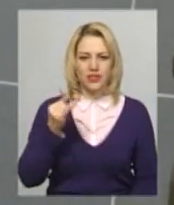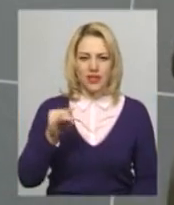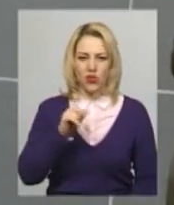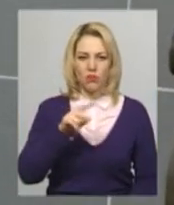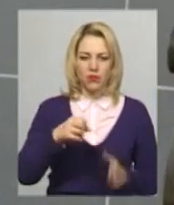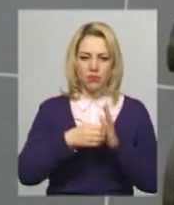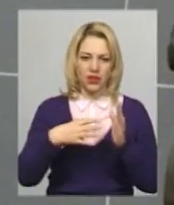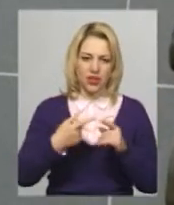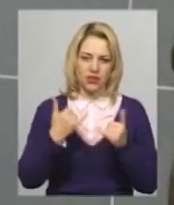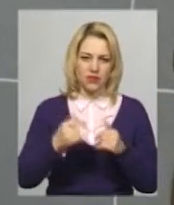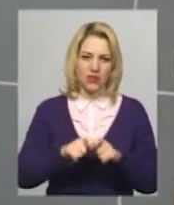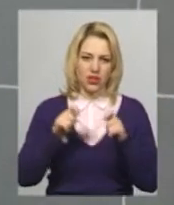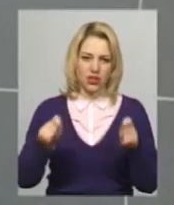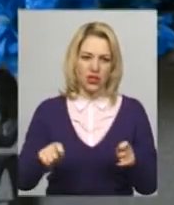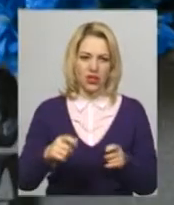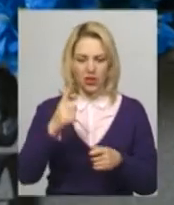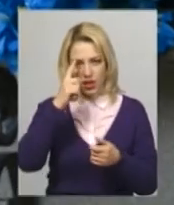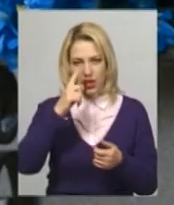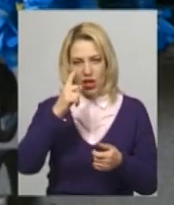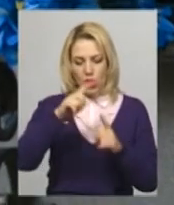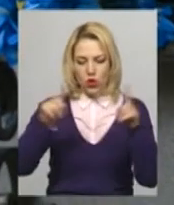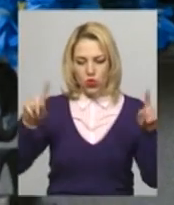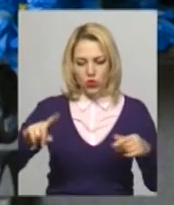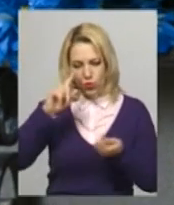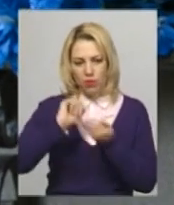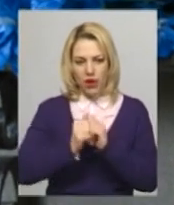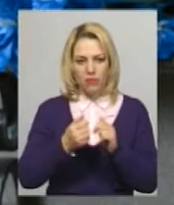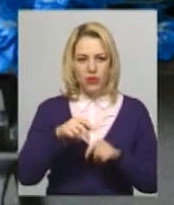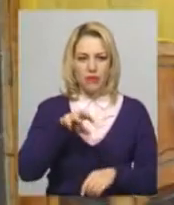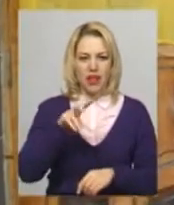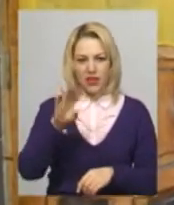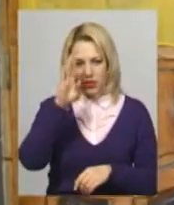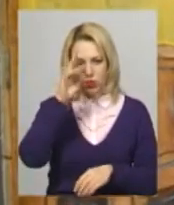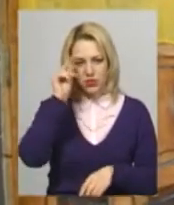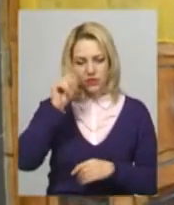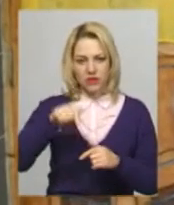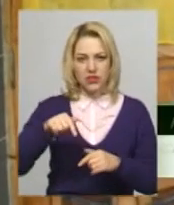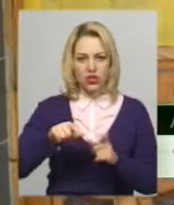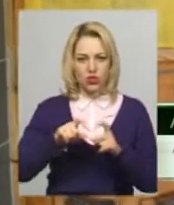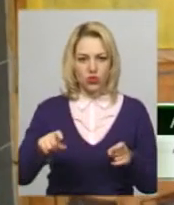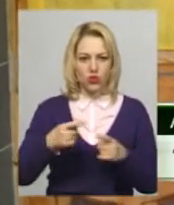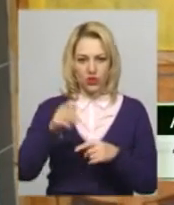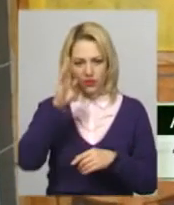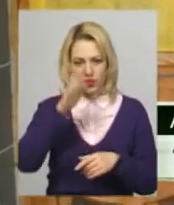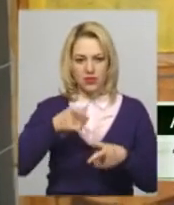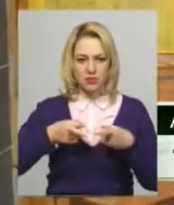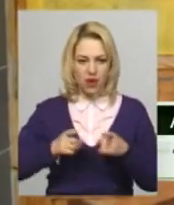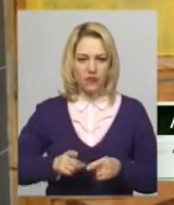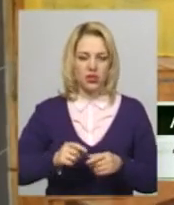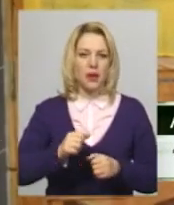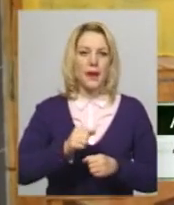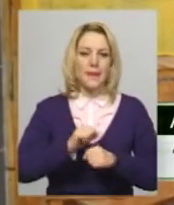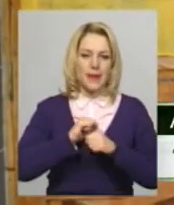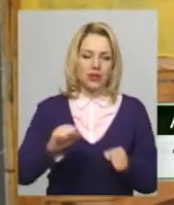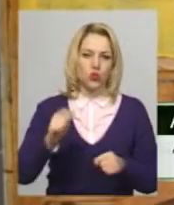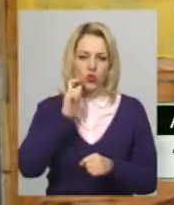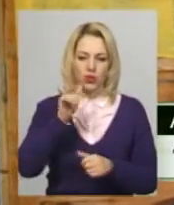Кіящук сьогодні відкрила дошку пам'яті Івана Мельника, бо хлопець навчався в цій школі. Він справжній період України. Він буде